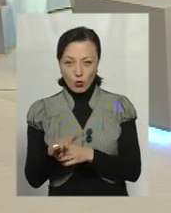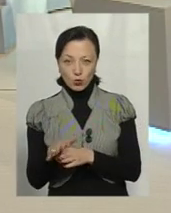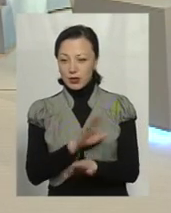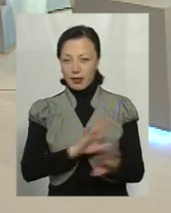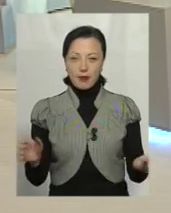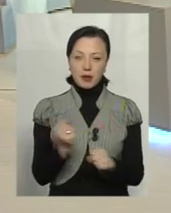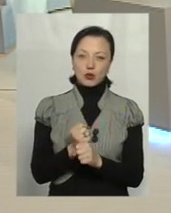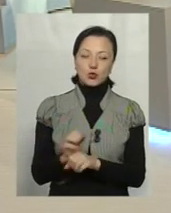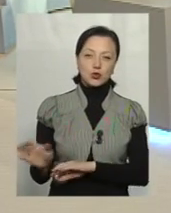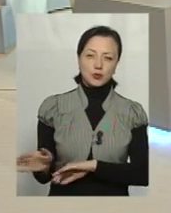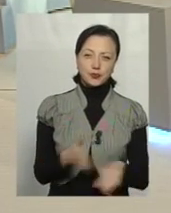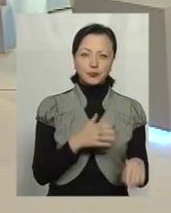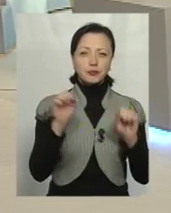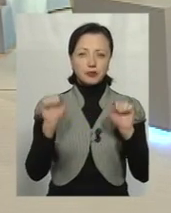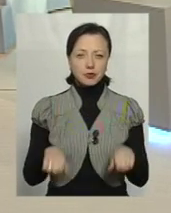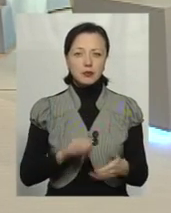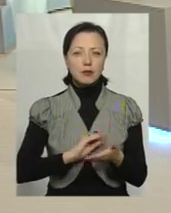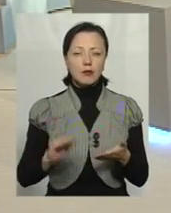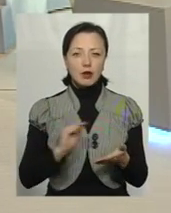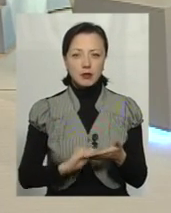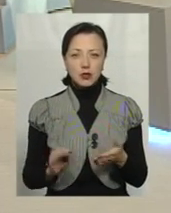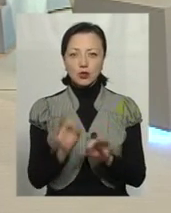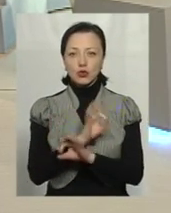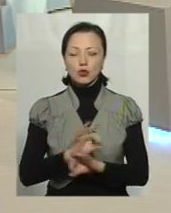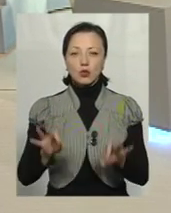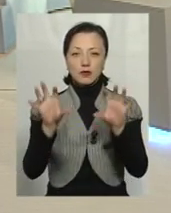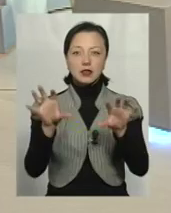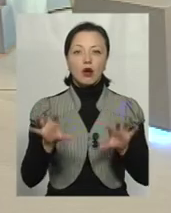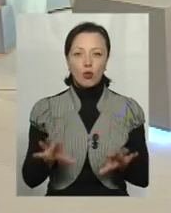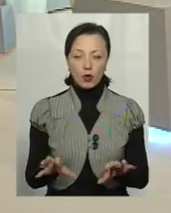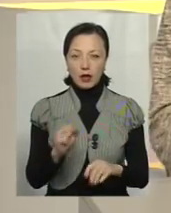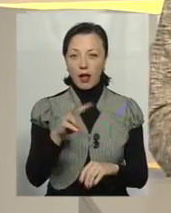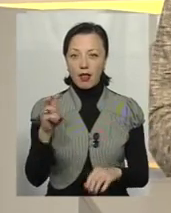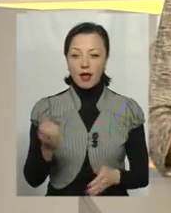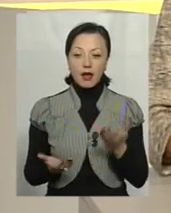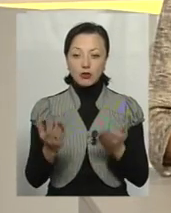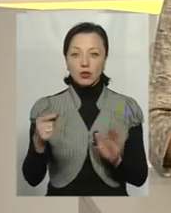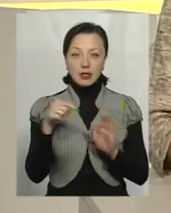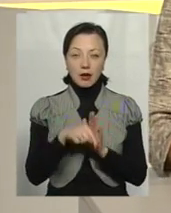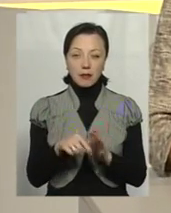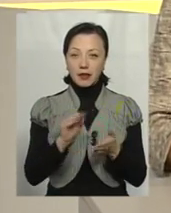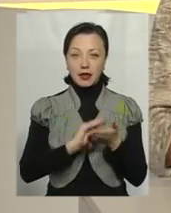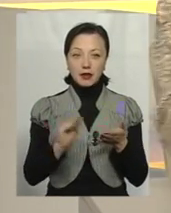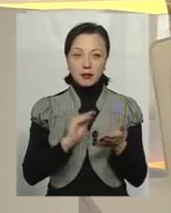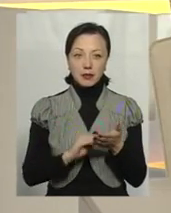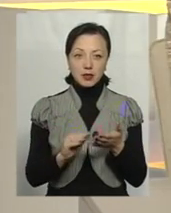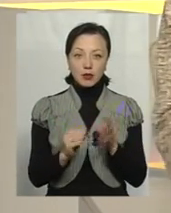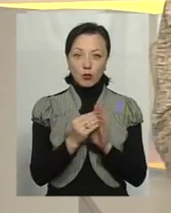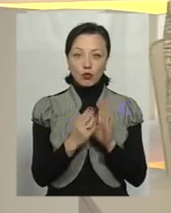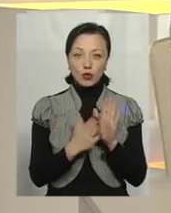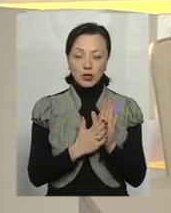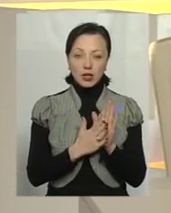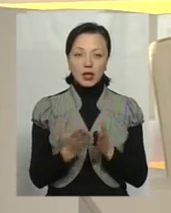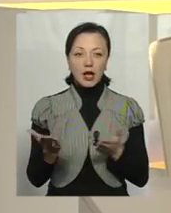Разом з тим, Андрію Єремовичу, можна написати чудовий закон. Але якщо в ньому не буде прописано пункт,